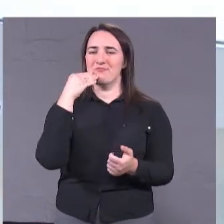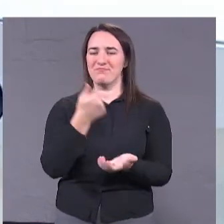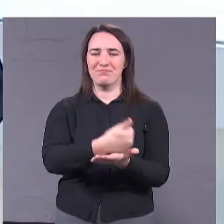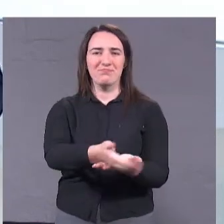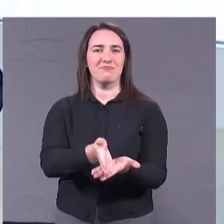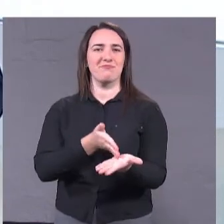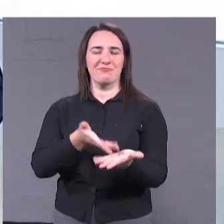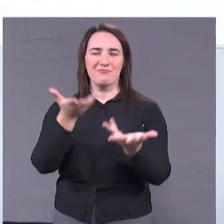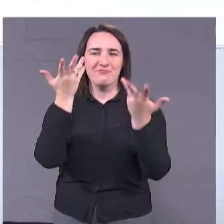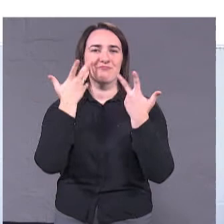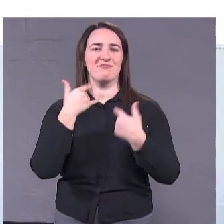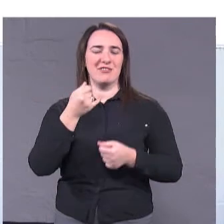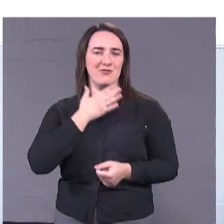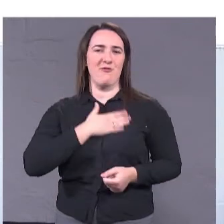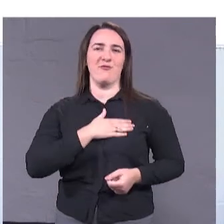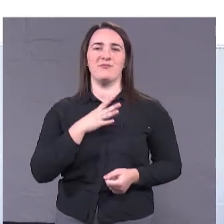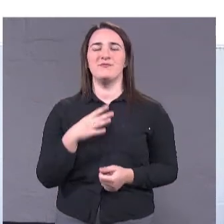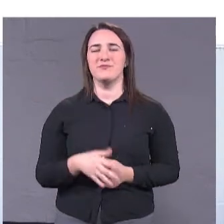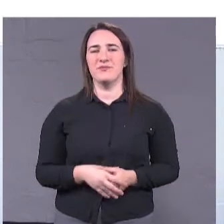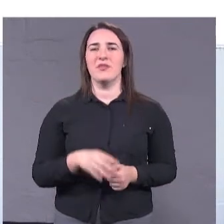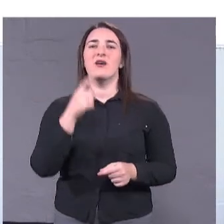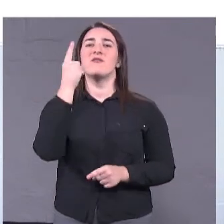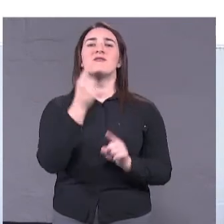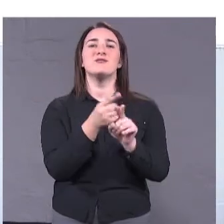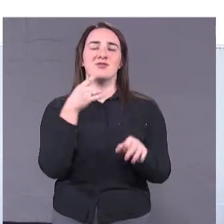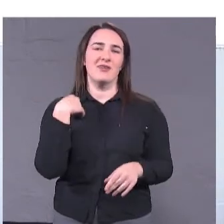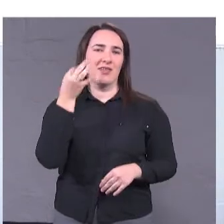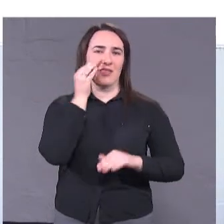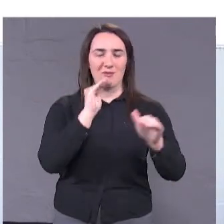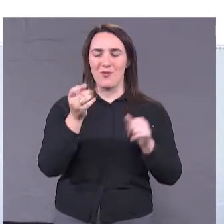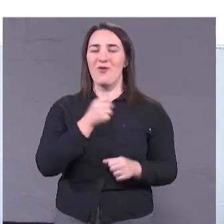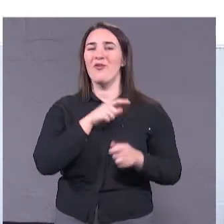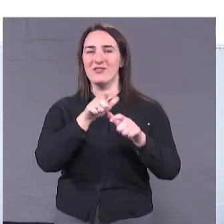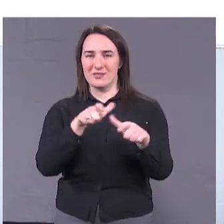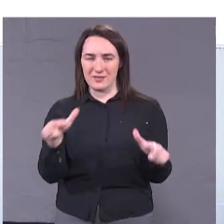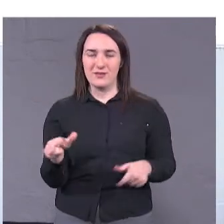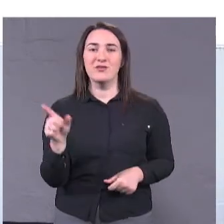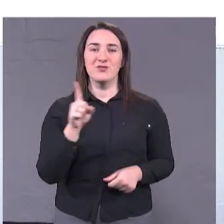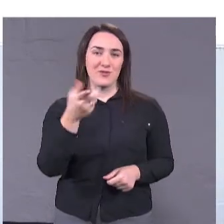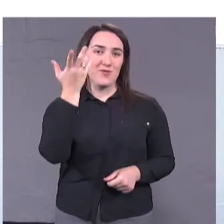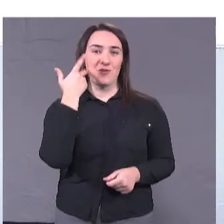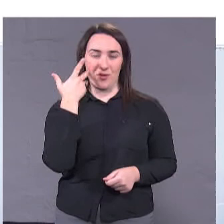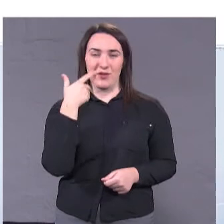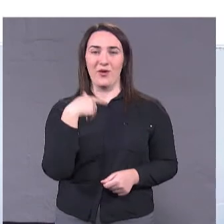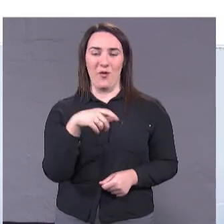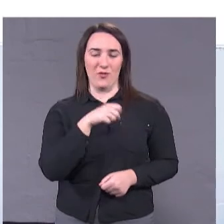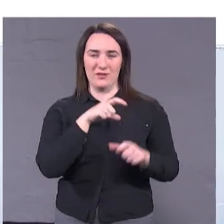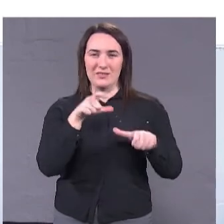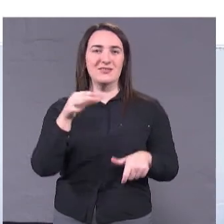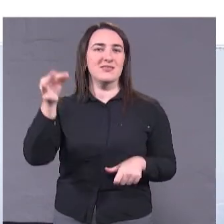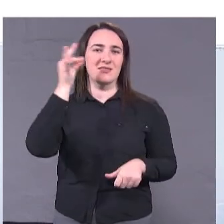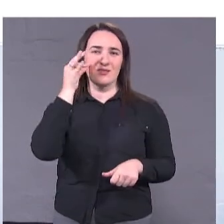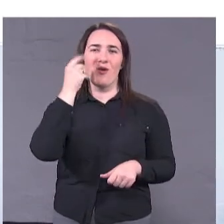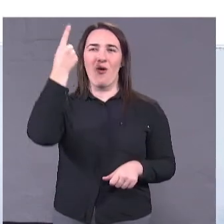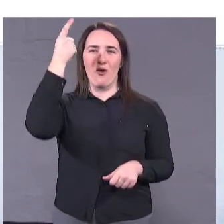задоволені? Ну, першу чергу, я напомню одеситам, що коли одеситам спомінають одного із мэров,